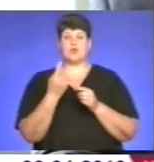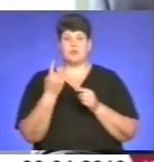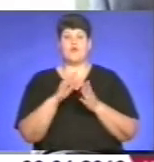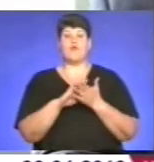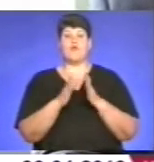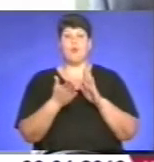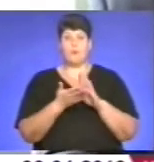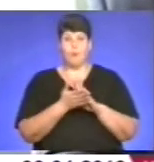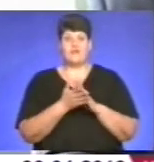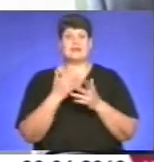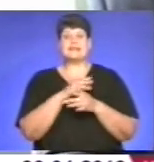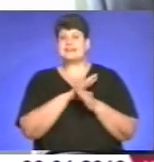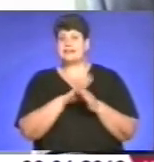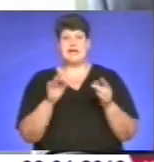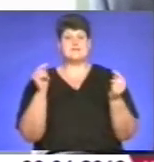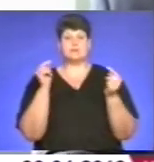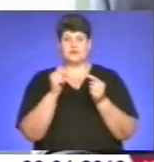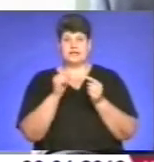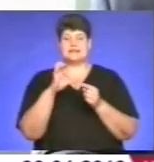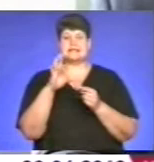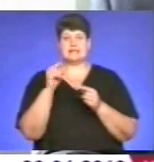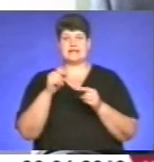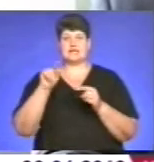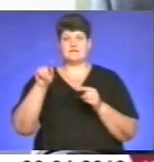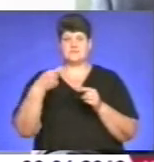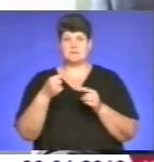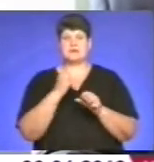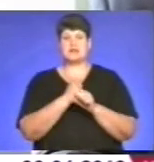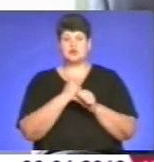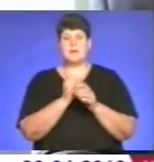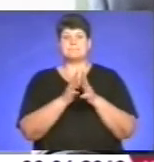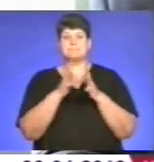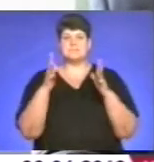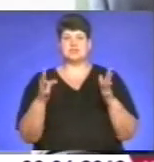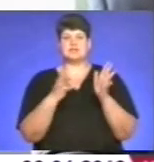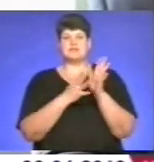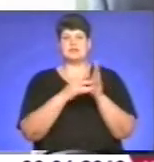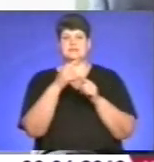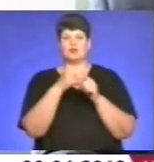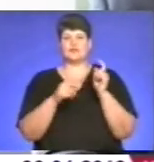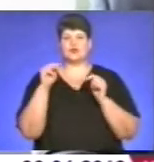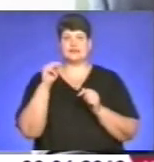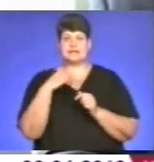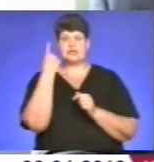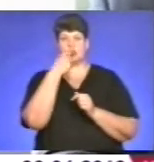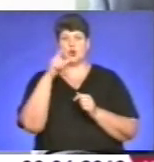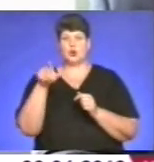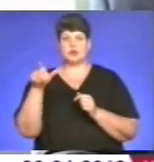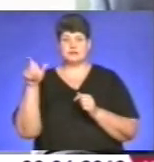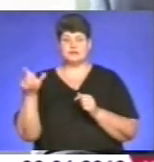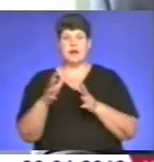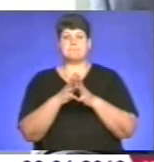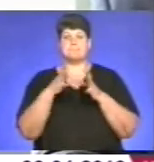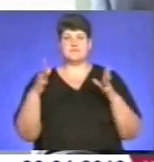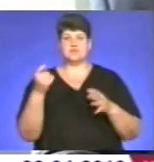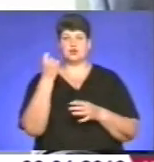умовах, які не відповідають санітарно-генічним вимогам, працює більше 9,5 тисяч чоловік, а більше 11 тисяч